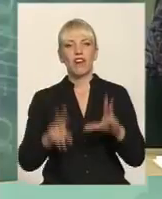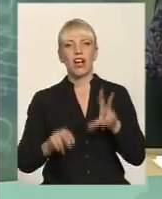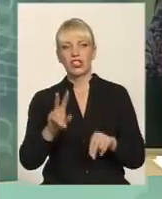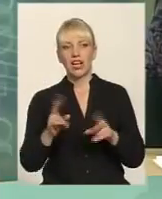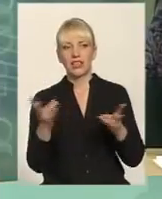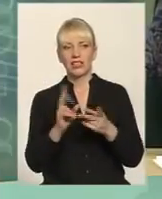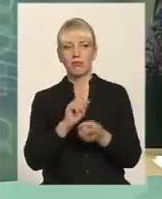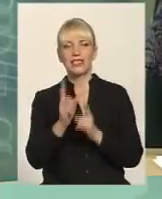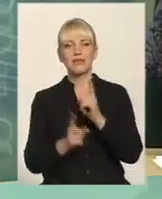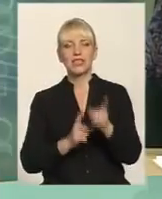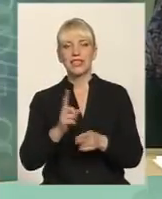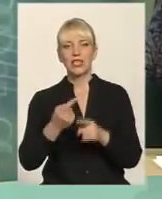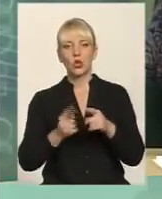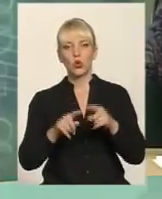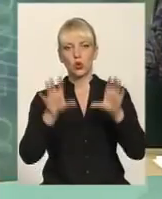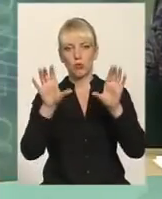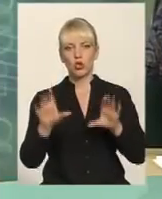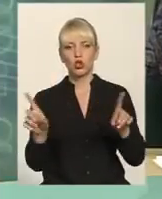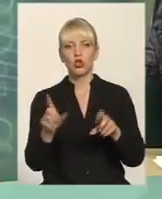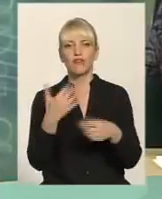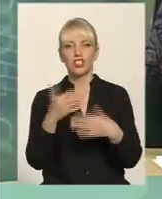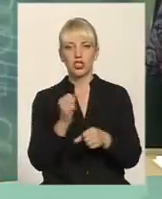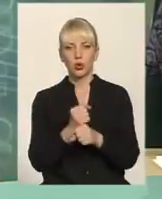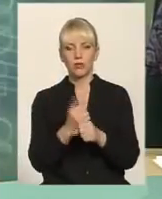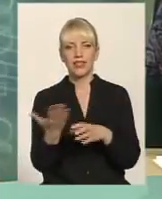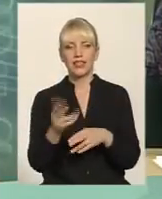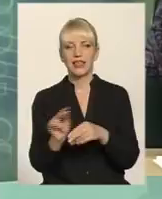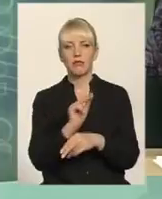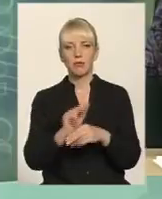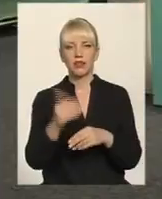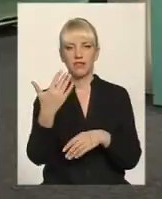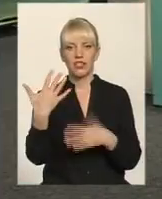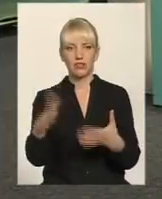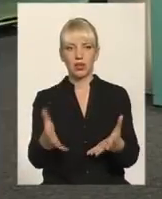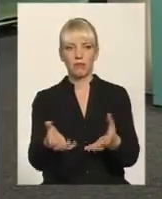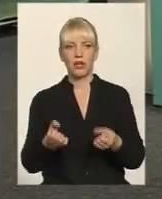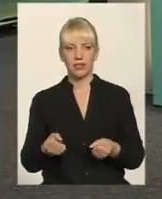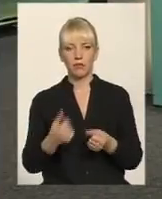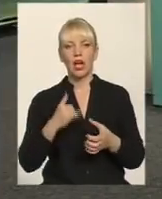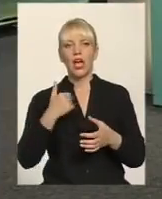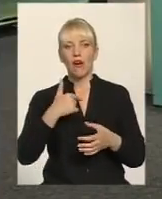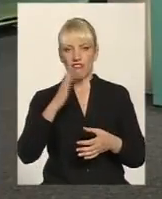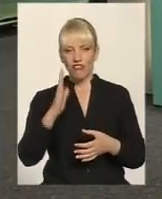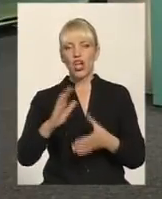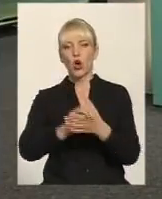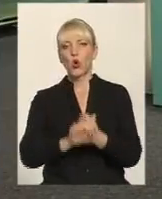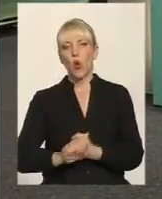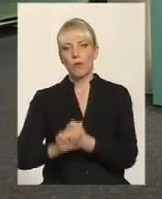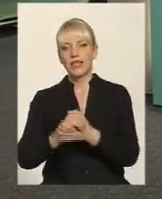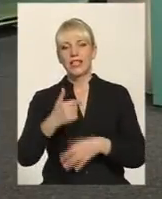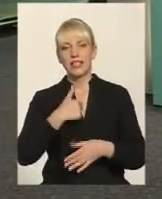змінити в цьому законодаті? І що вже зроблено? Які поправки ваші вже прийняті? В комітеті я веду два